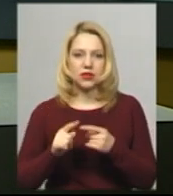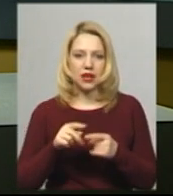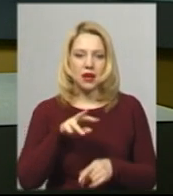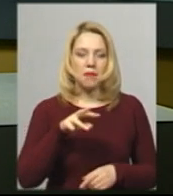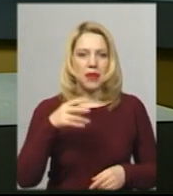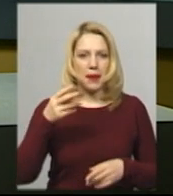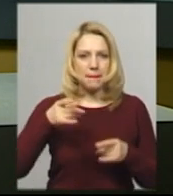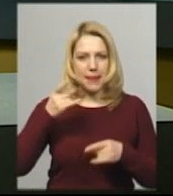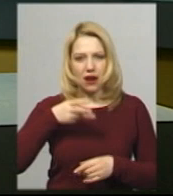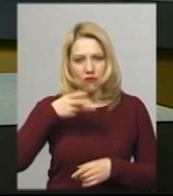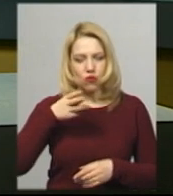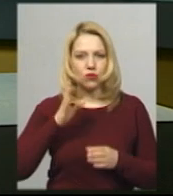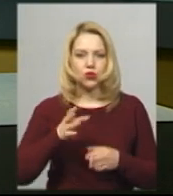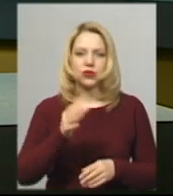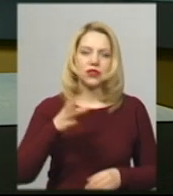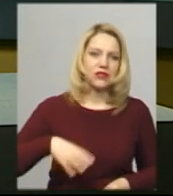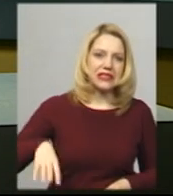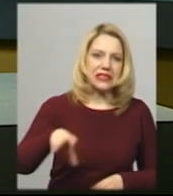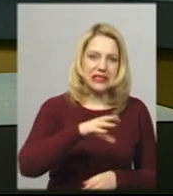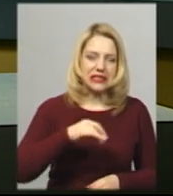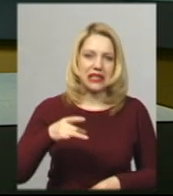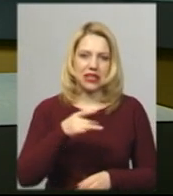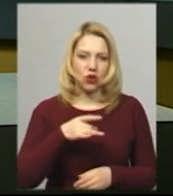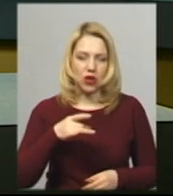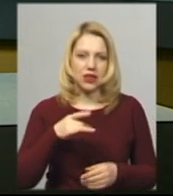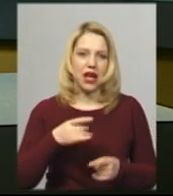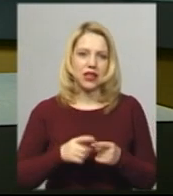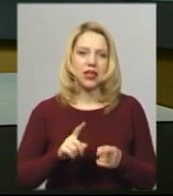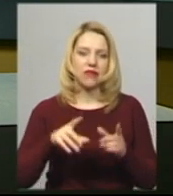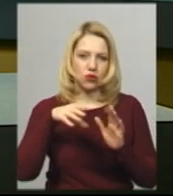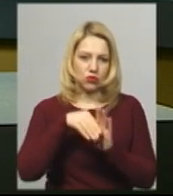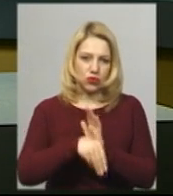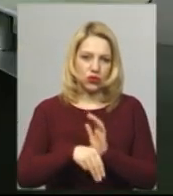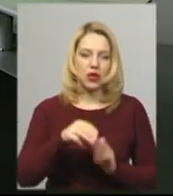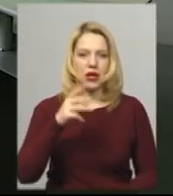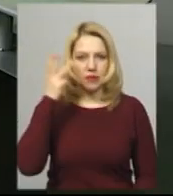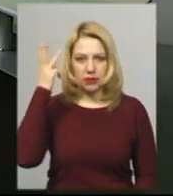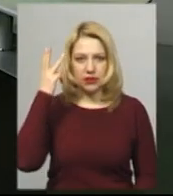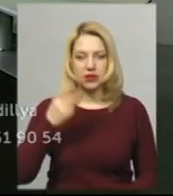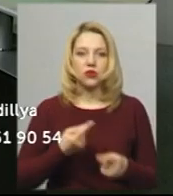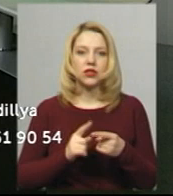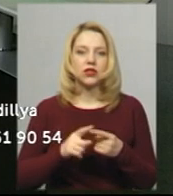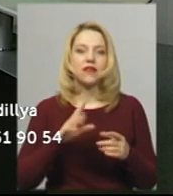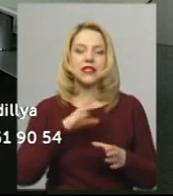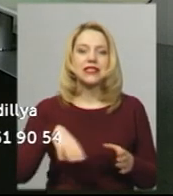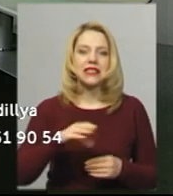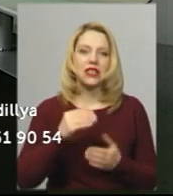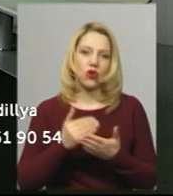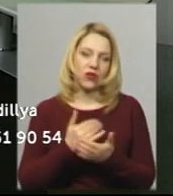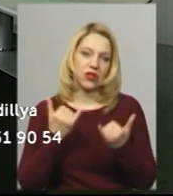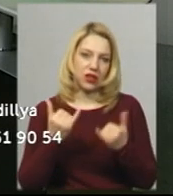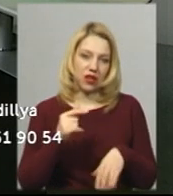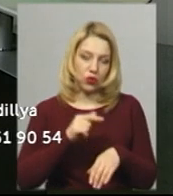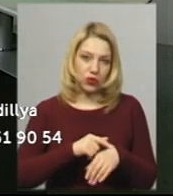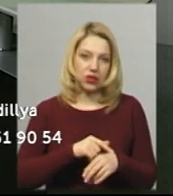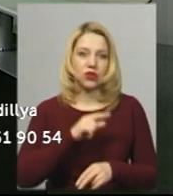в ефірі усіх регіональних філіях Суспільного, в тому числі і на ЮА Поділля. Наразі це усі новини на дану годину.